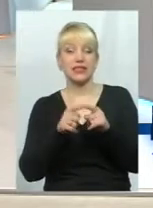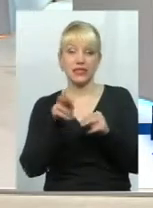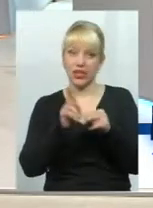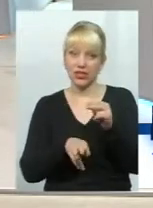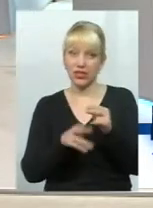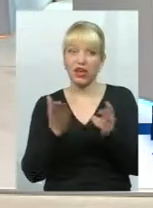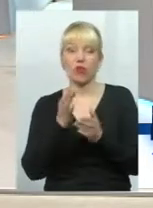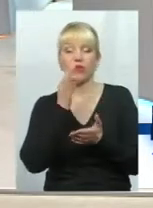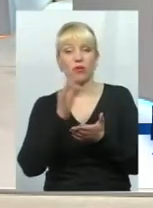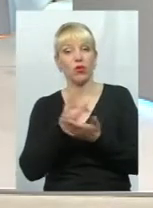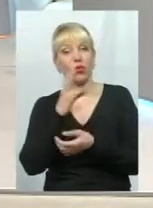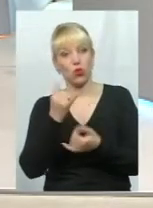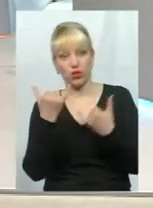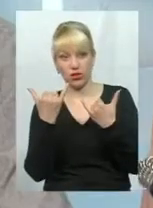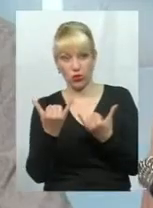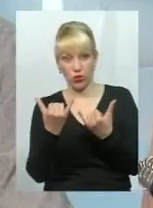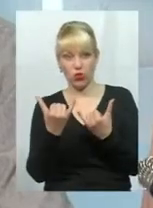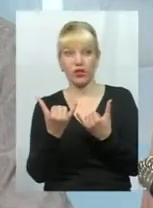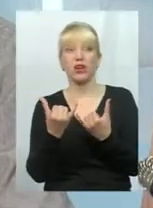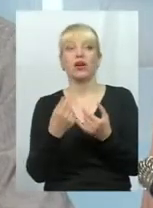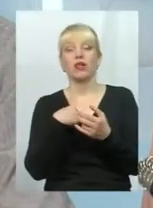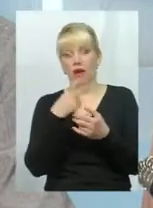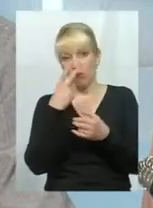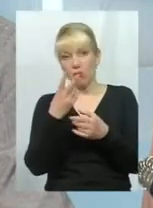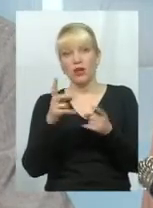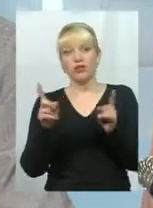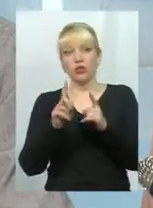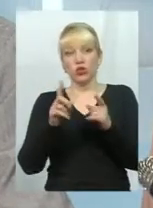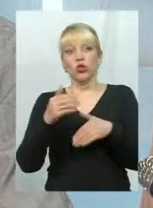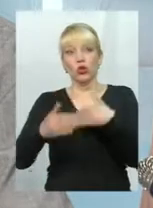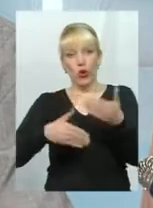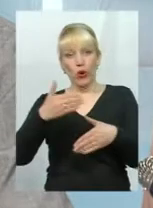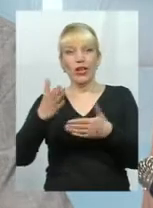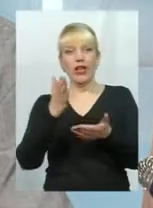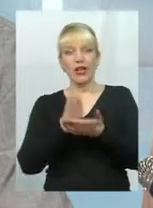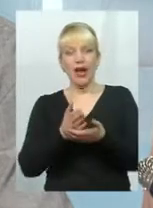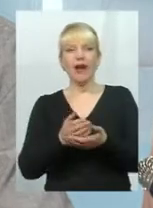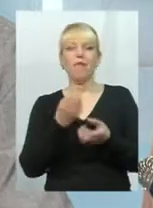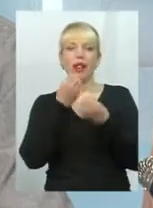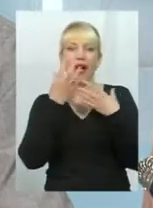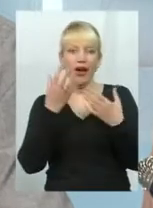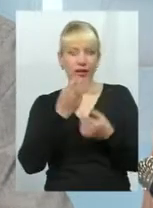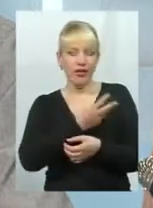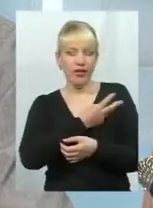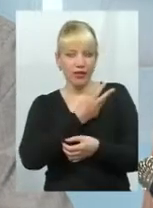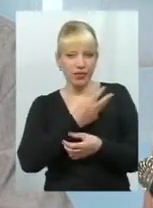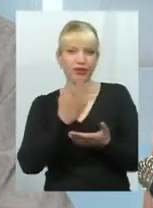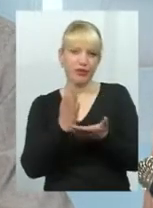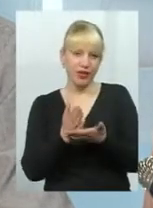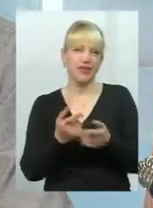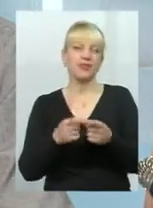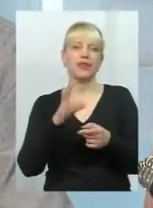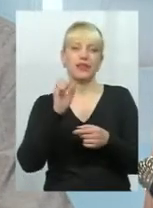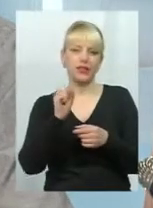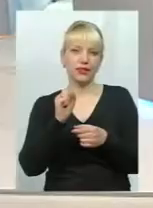відповідальністю, але сьогодні зрушення, я побачила, що зрушення є, благі намерення є. Можливо, дорогу в ад